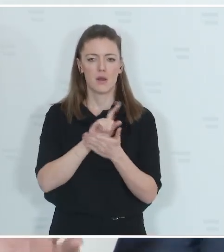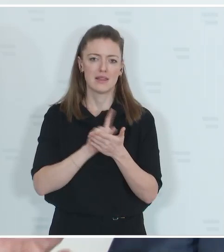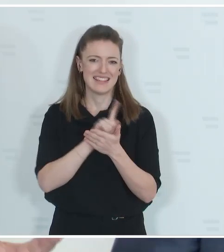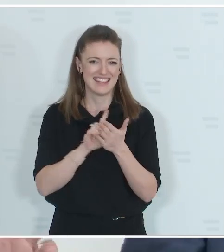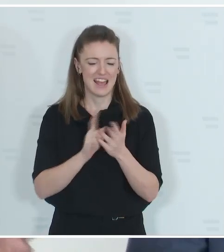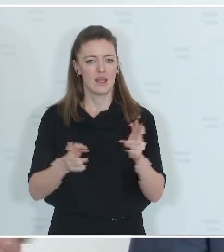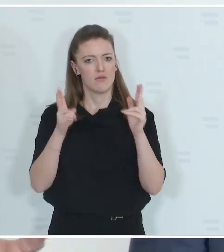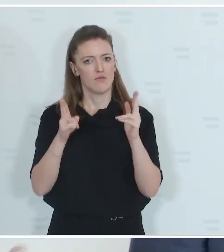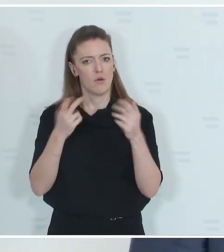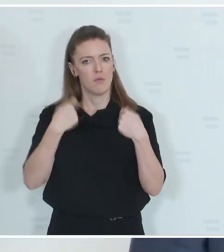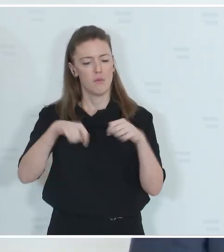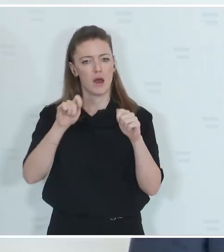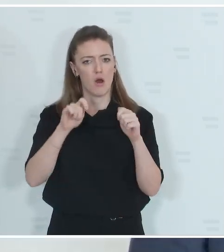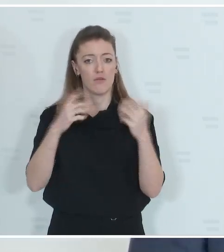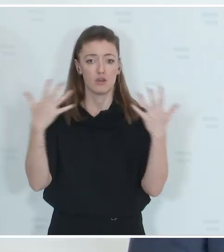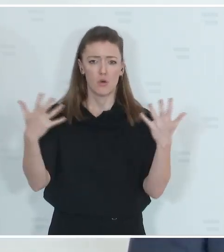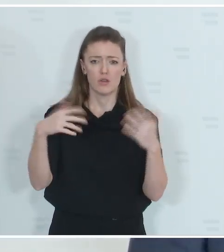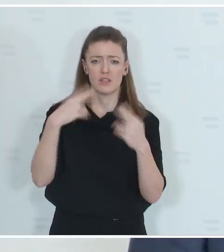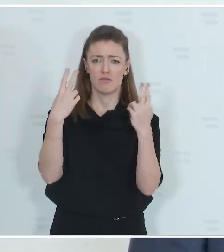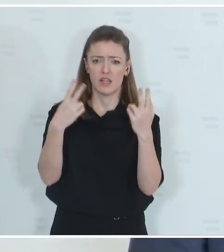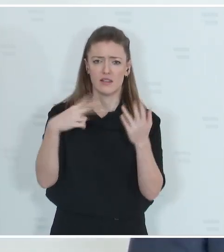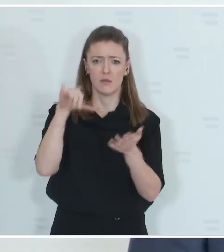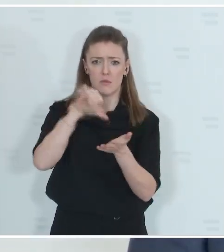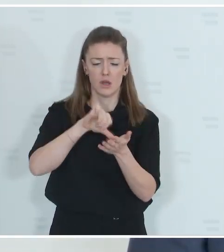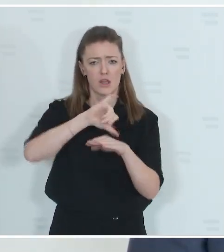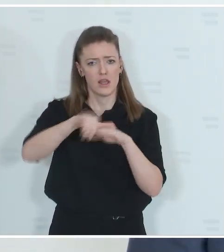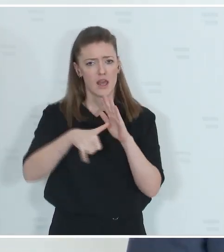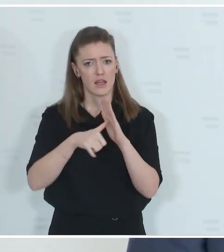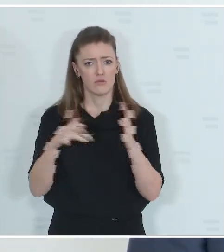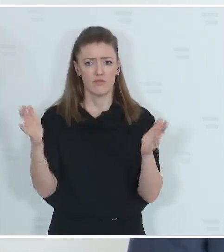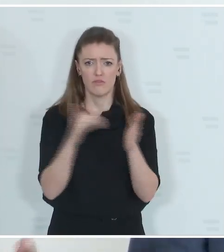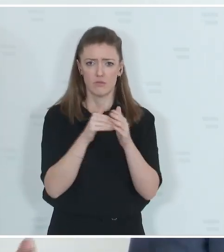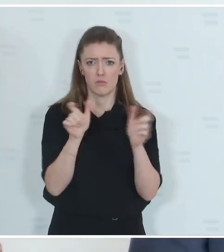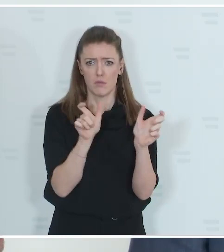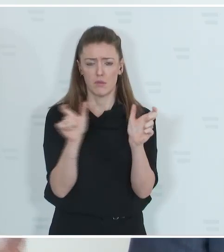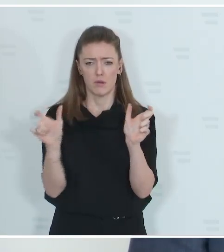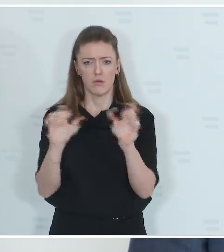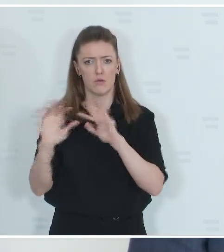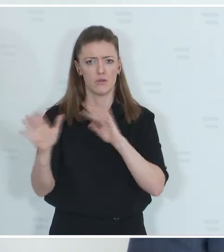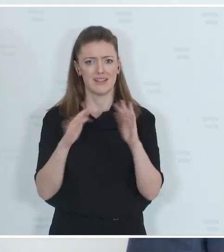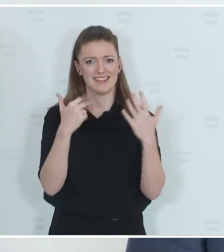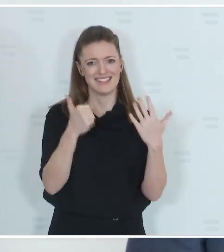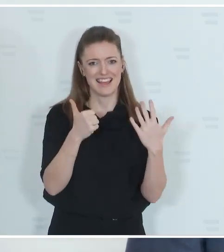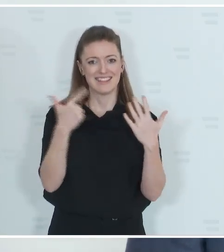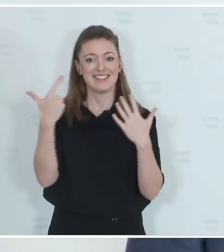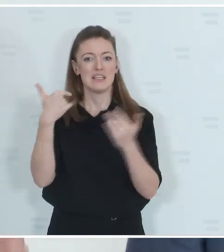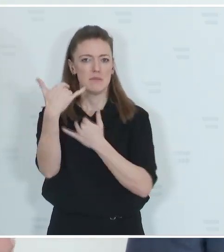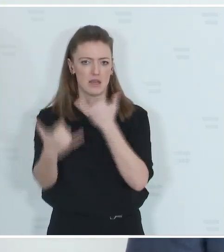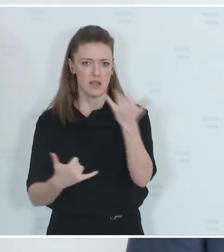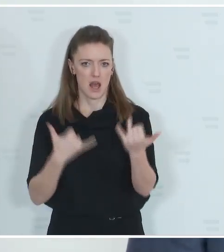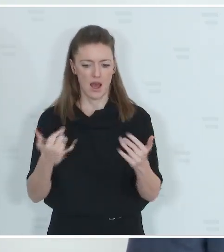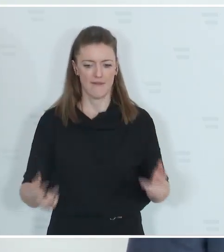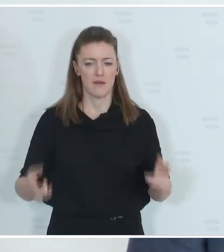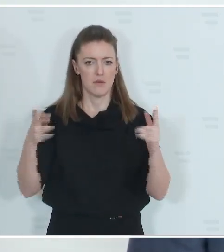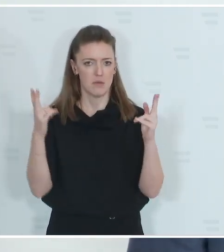so einem großen, wichtigen, zentralen Projekt, wo eben so viele Einheiten zusammengeführt werden, an die sechs bis sieben Jahre. Das heißt,